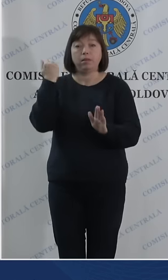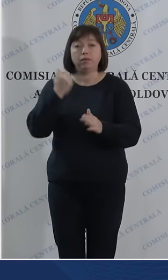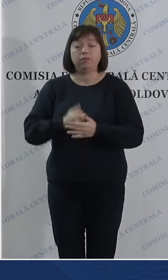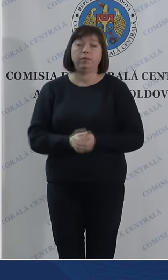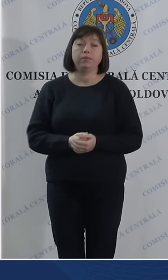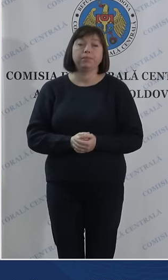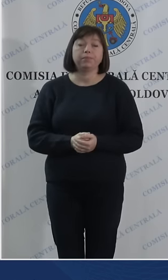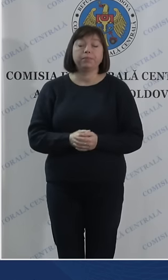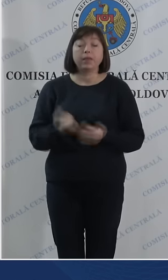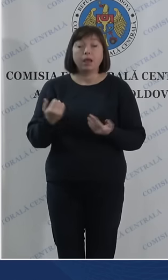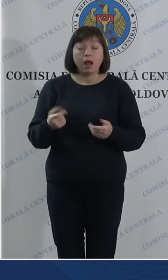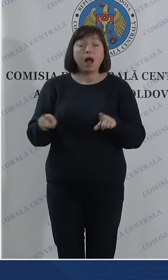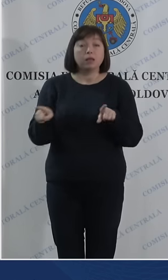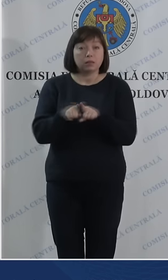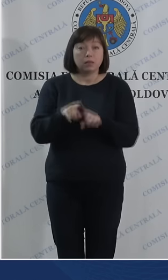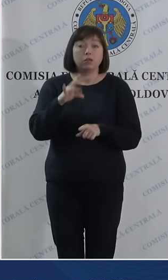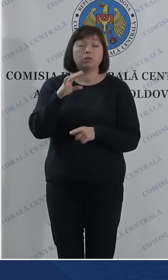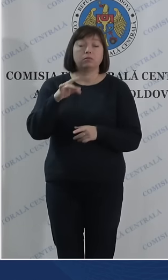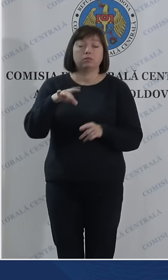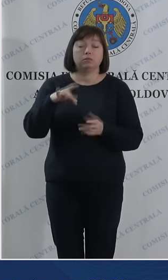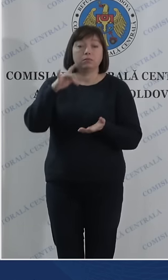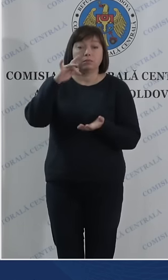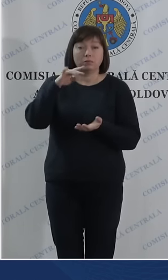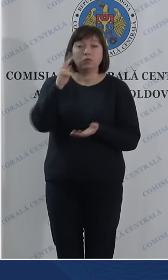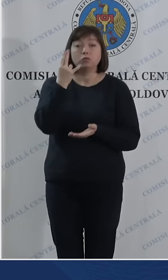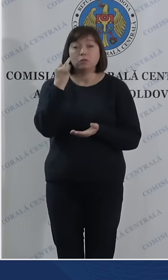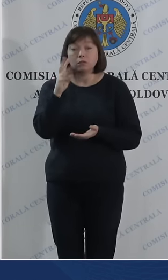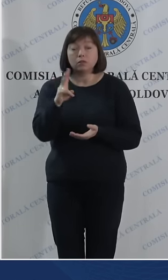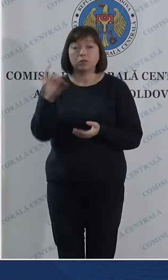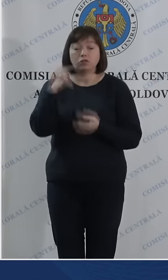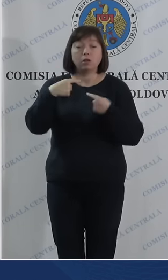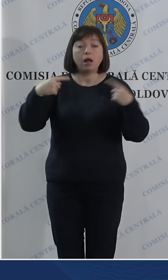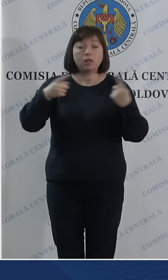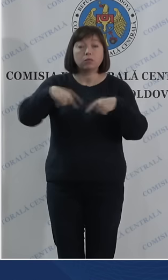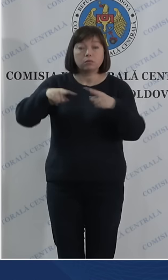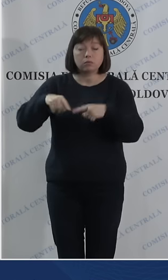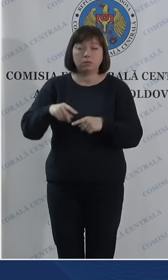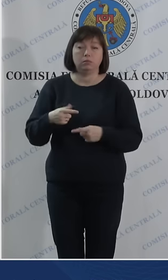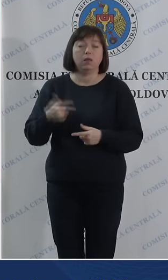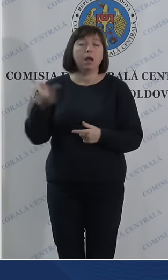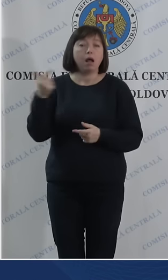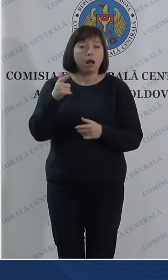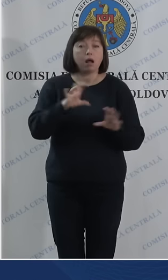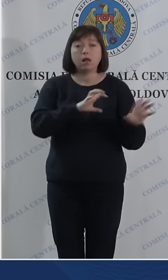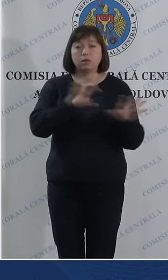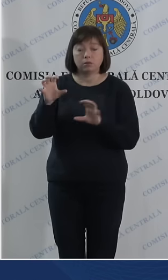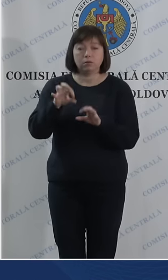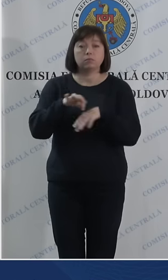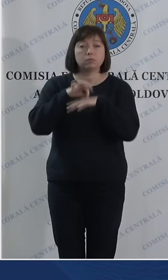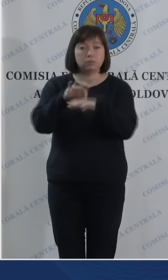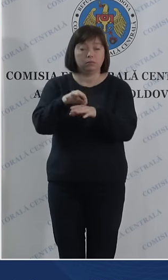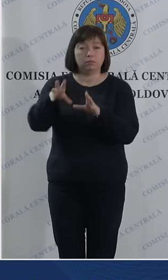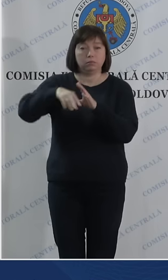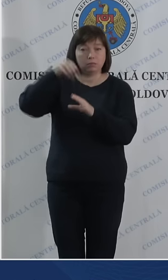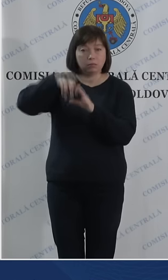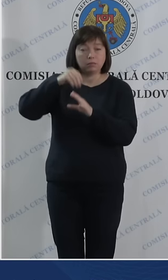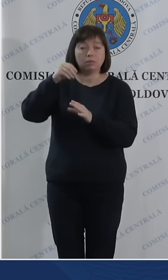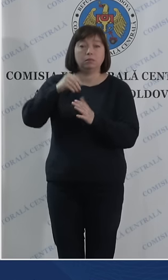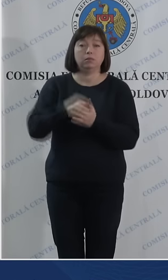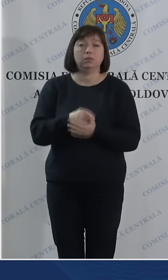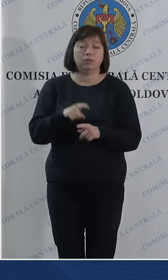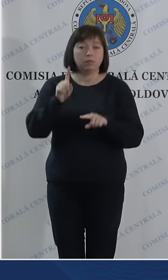Astfel, CEC și instituțiile vizate garantează o desfășurare fluidă a procesului electoral